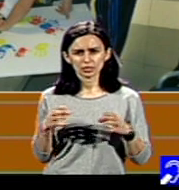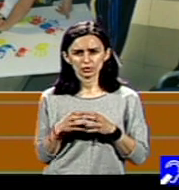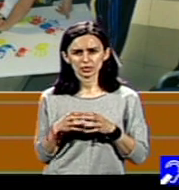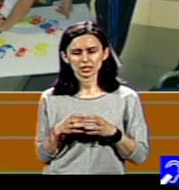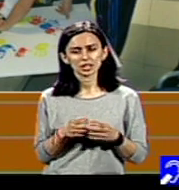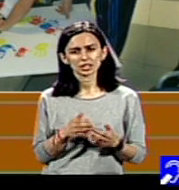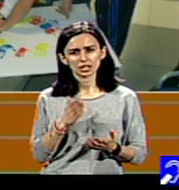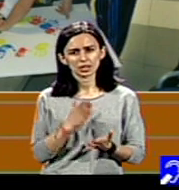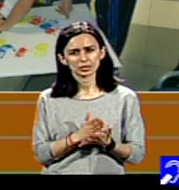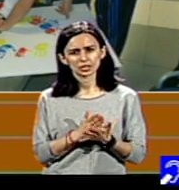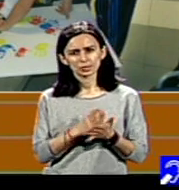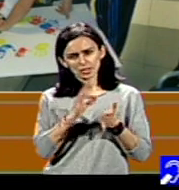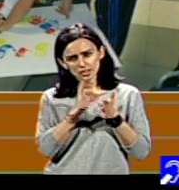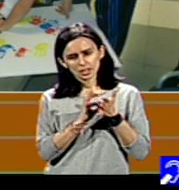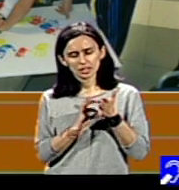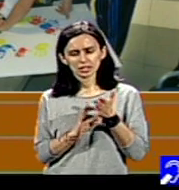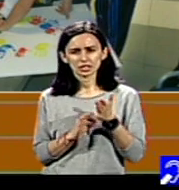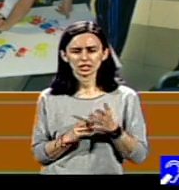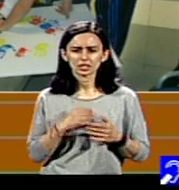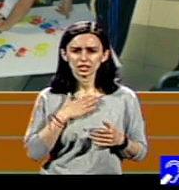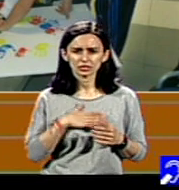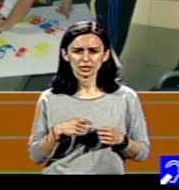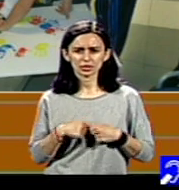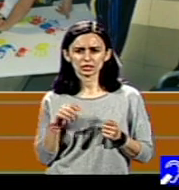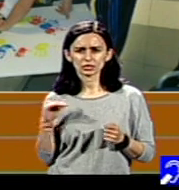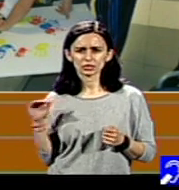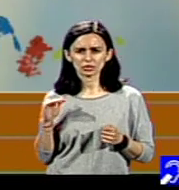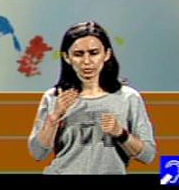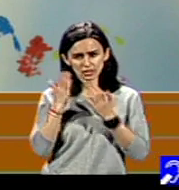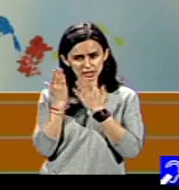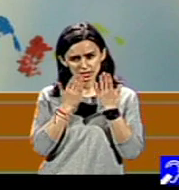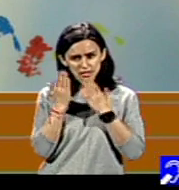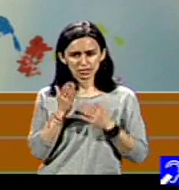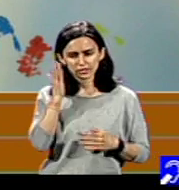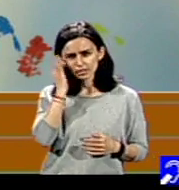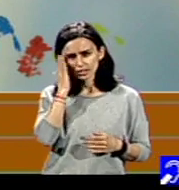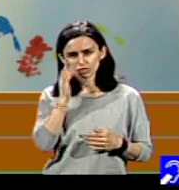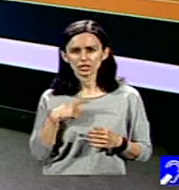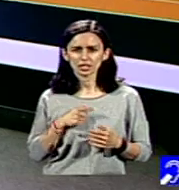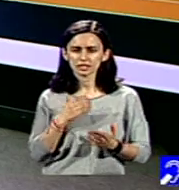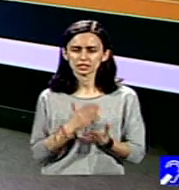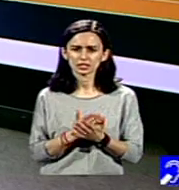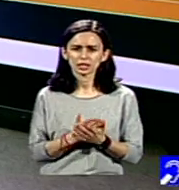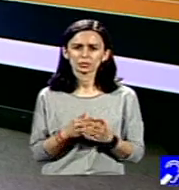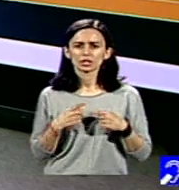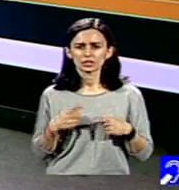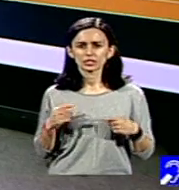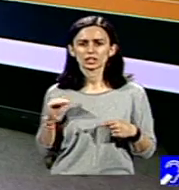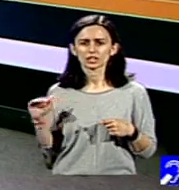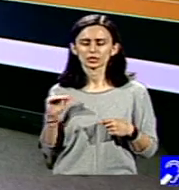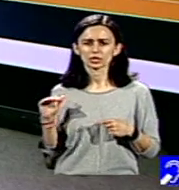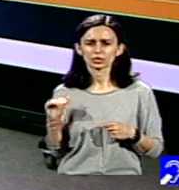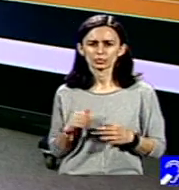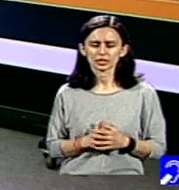am stabilit niște criterii, suntem de acolo, toți copiii să învețe în școlă. Exact, că este dreptul fiecărui copil, dreptul acesta la educație.